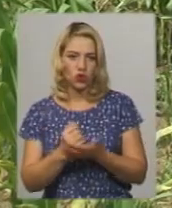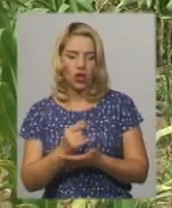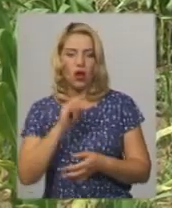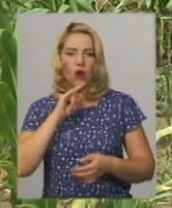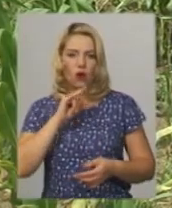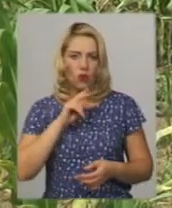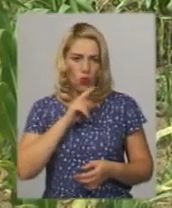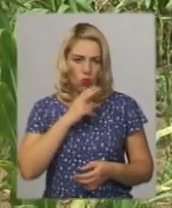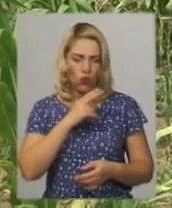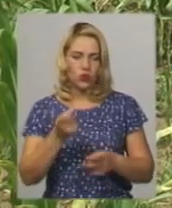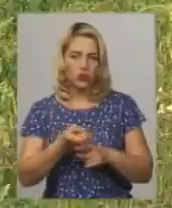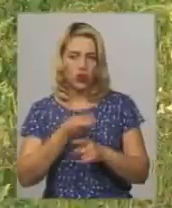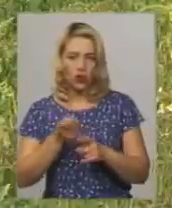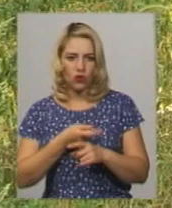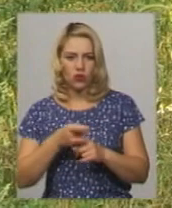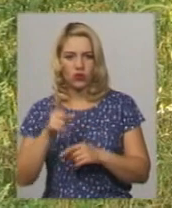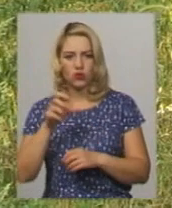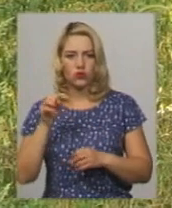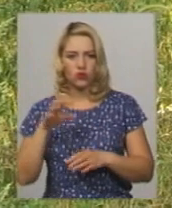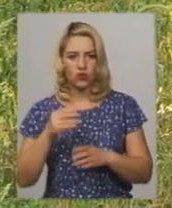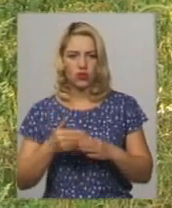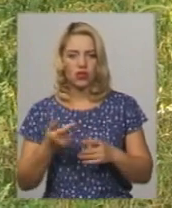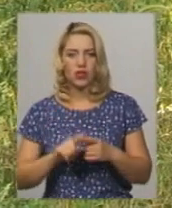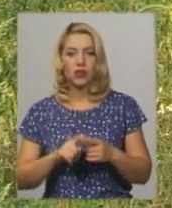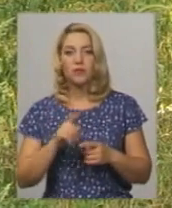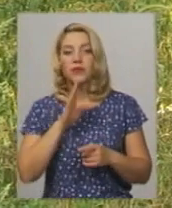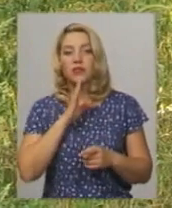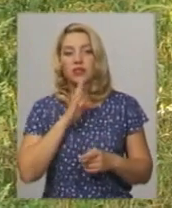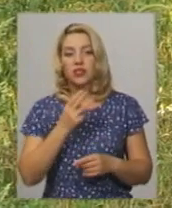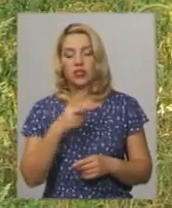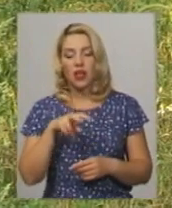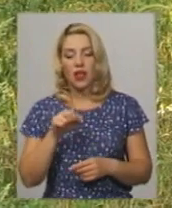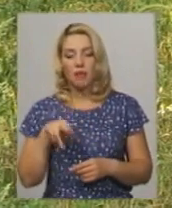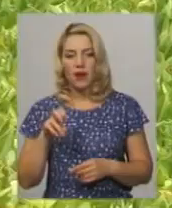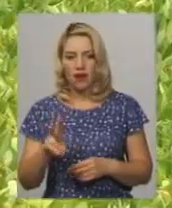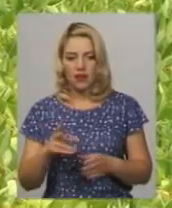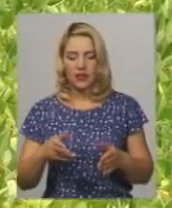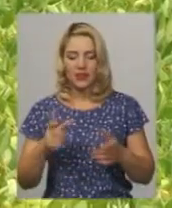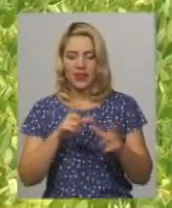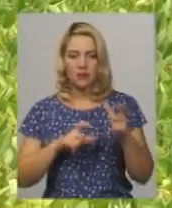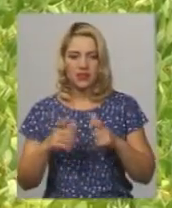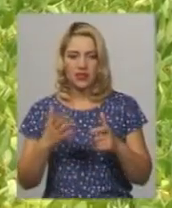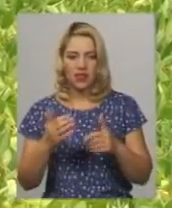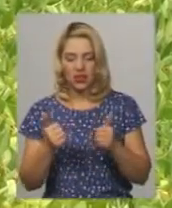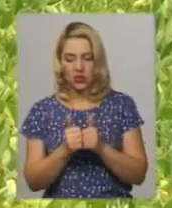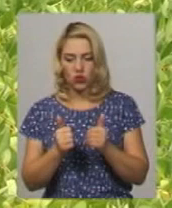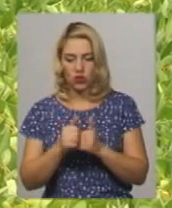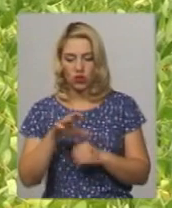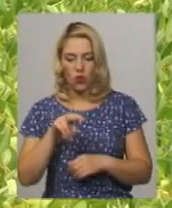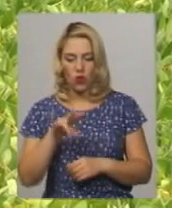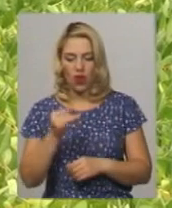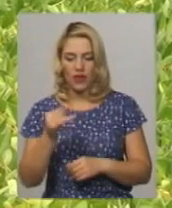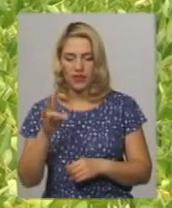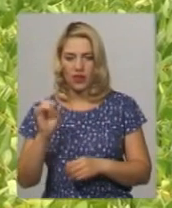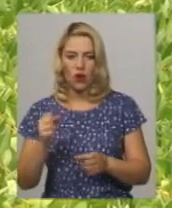картоплі, соняшникам і борякам на ділянці жительки Шидлівців Чемеровецького району Валентини Шлапак гербіциди, якими сусід Володимир Олійник 2 червня